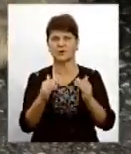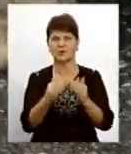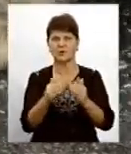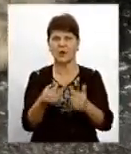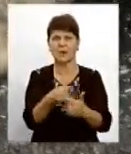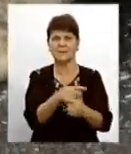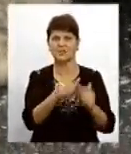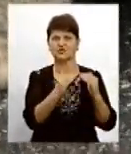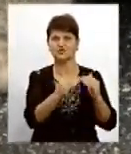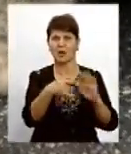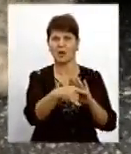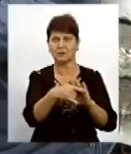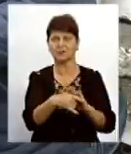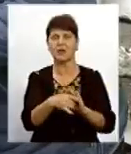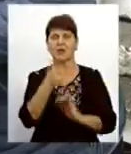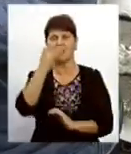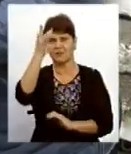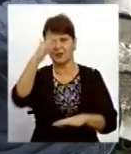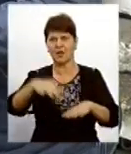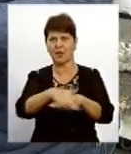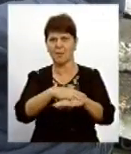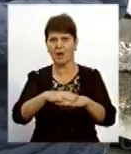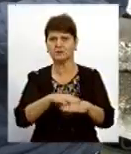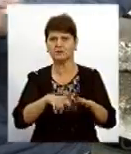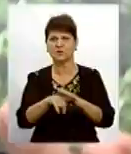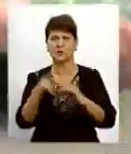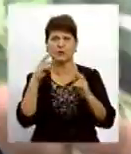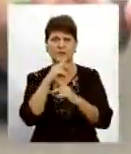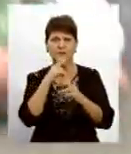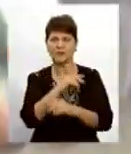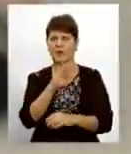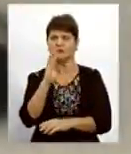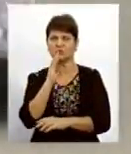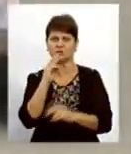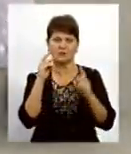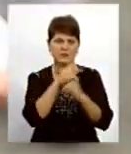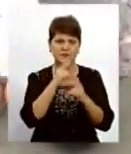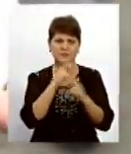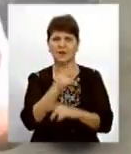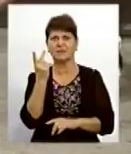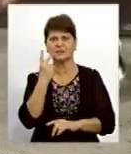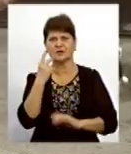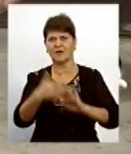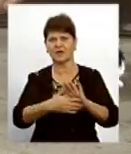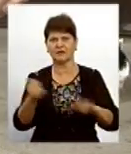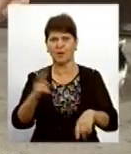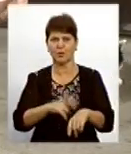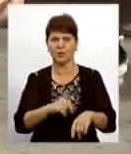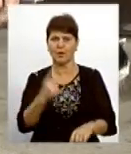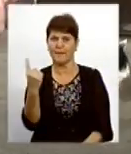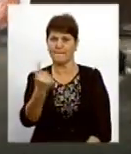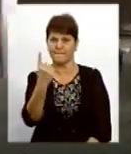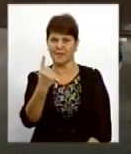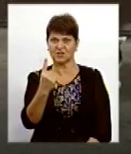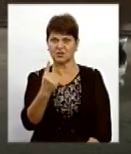гаражами. Каже, влітку дворових тварин масово почали троїти. Жінка усе фотографувала та щоразу викликала поліцію. Перший раз було 4